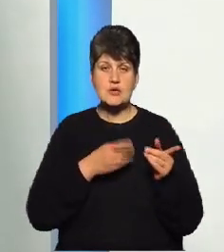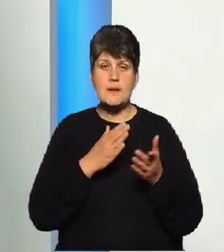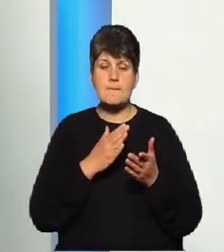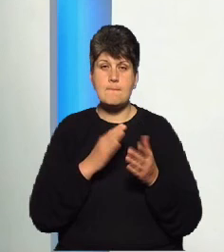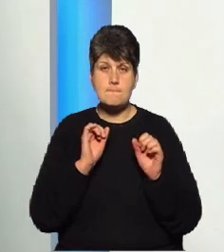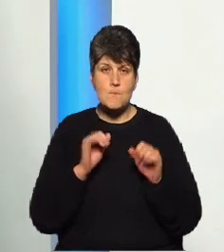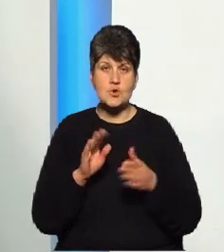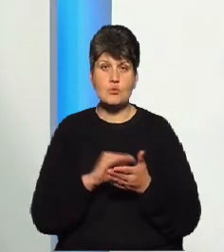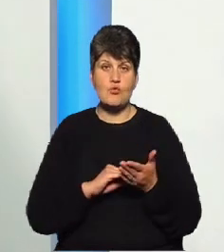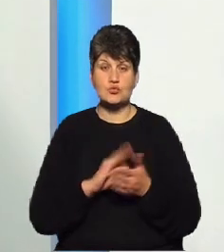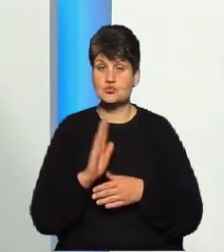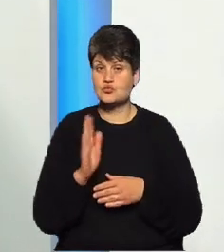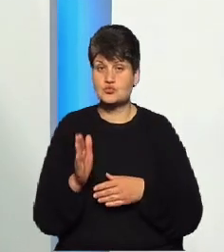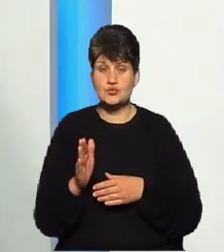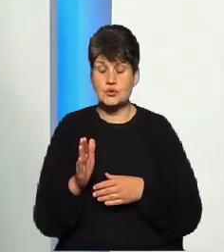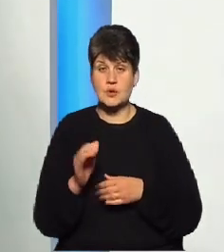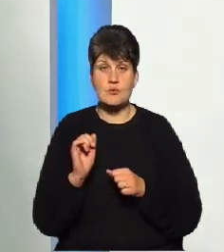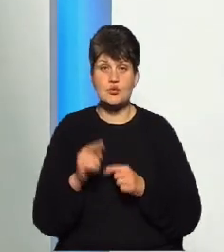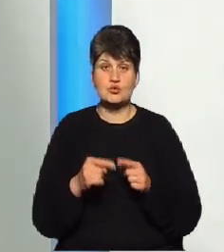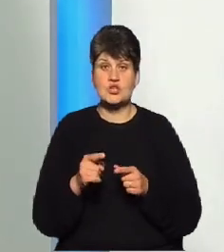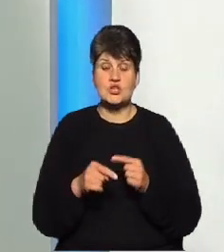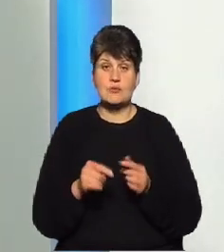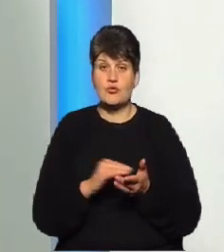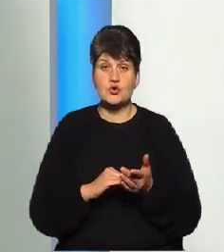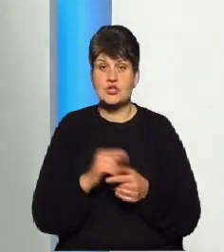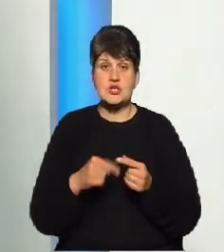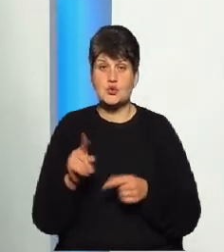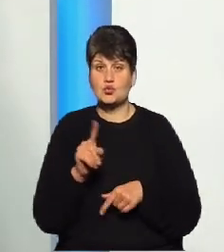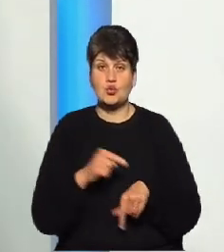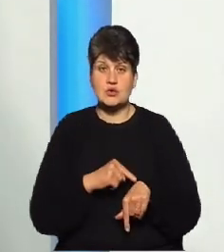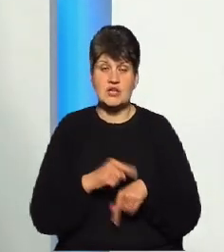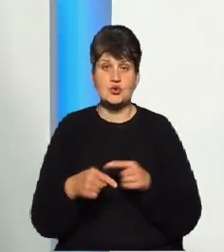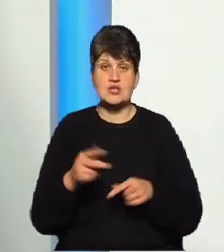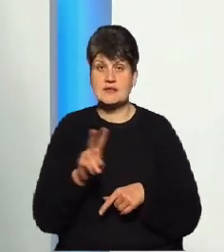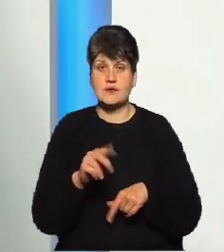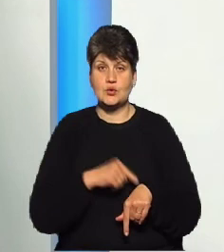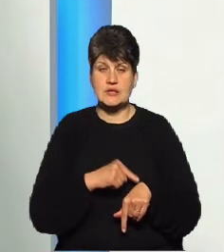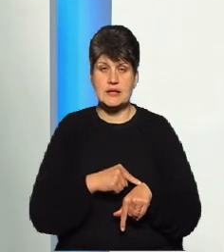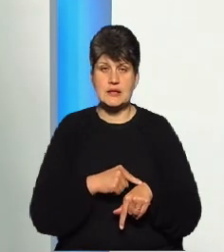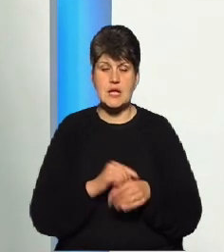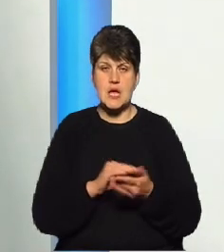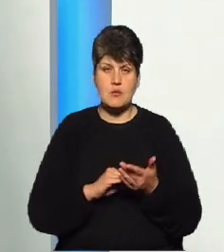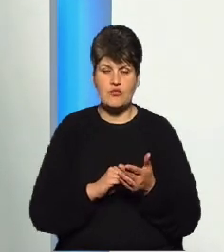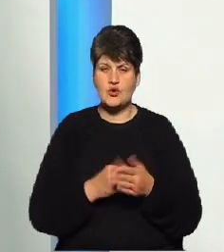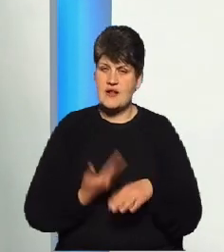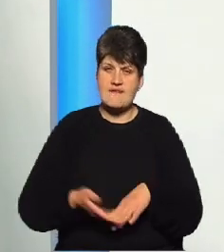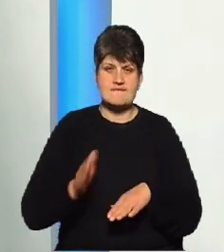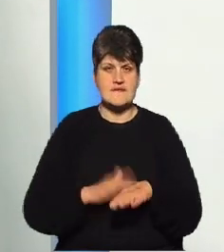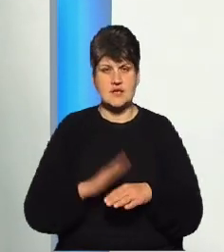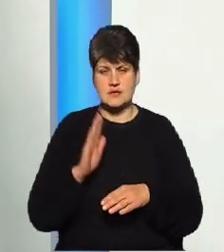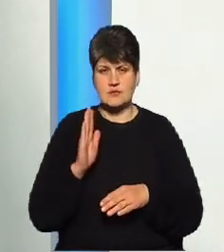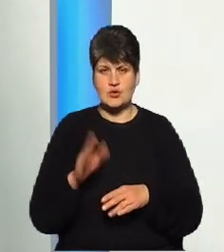причому може бути через годину, через дві, три, і повторний протікає набагато важче, і кількість смертей ускладнень